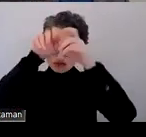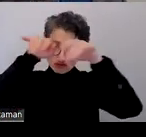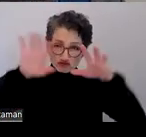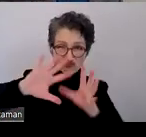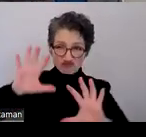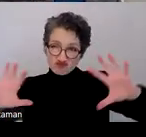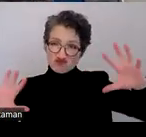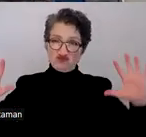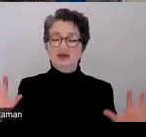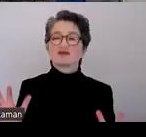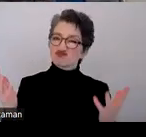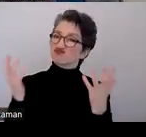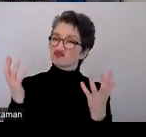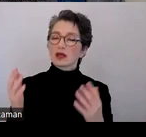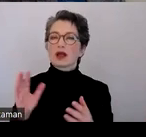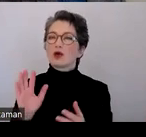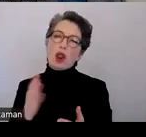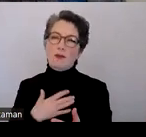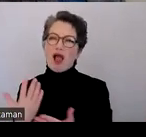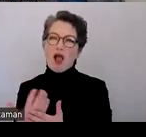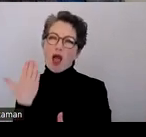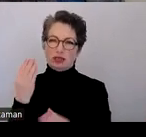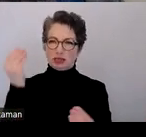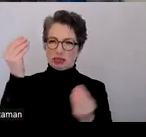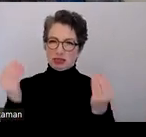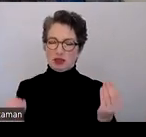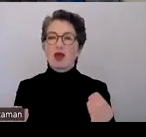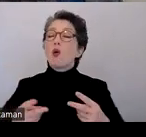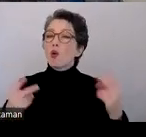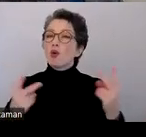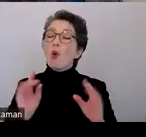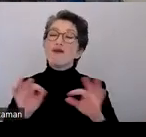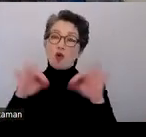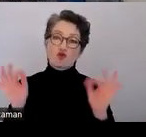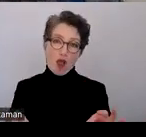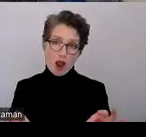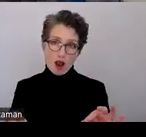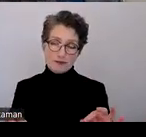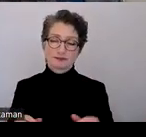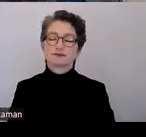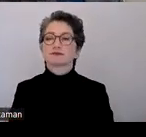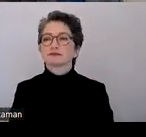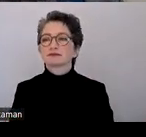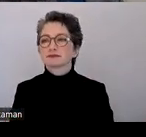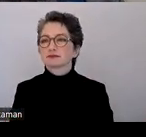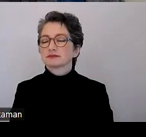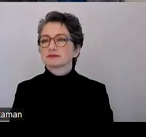Diagramme, die man von Hand erstellt oder auch Formulare, weil nämlich